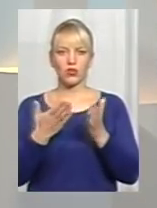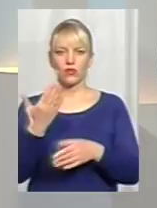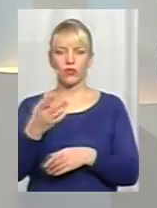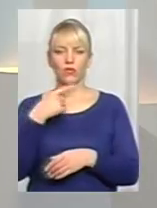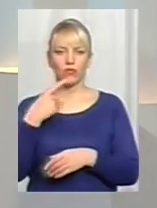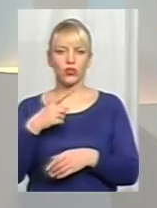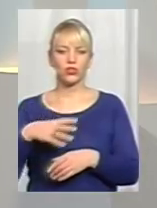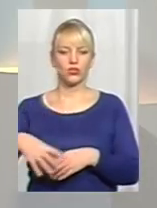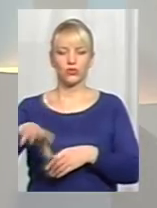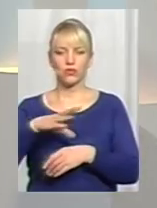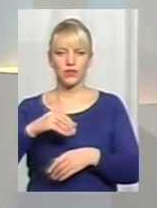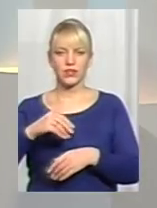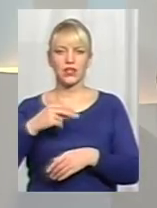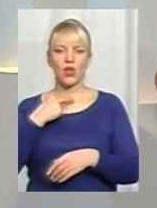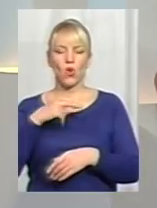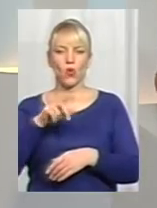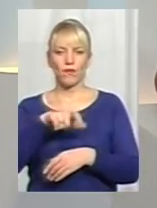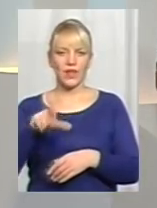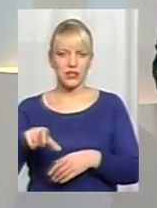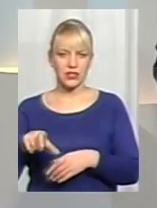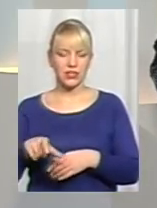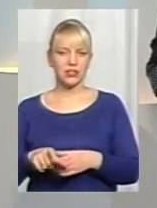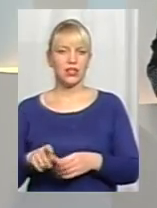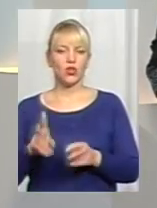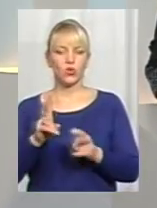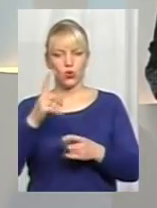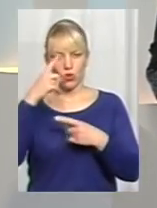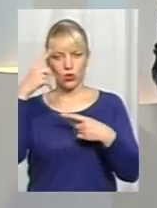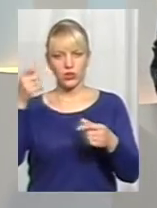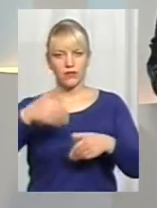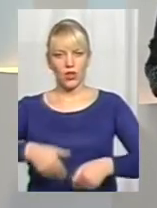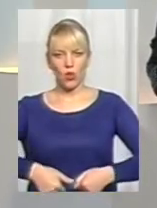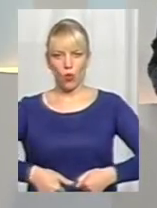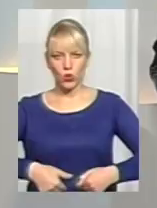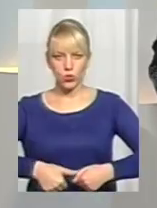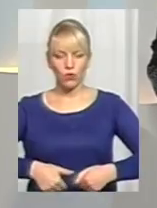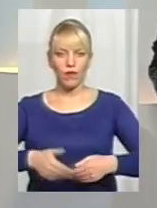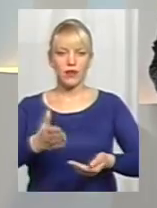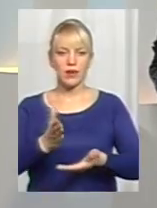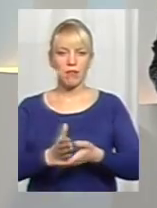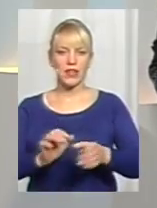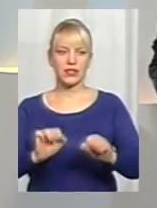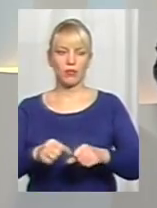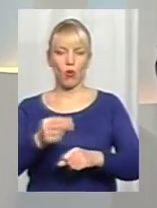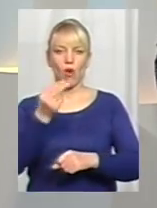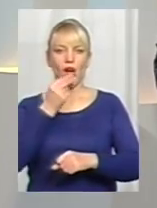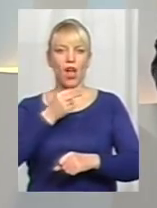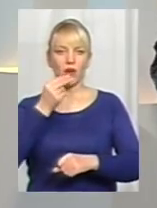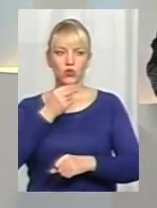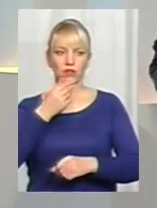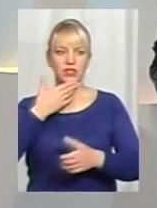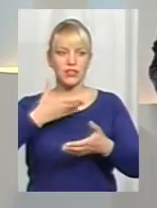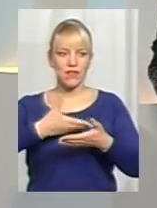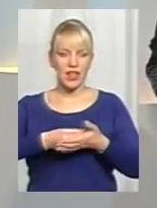ув'язнені, які оголосили голодування, все ж таки мали змогу харчуватись з